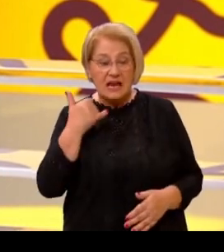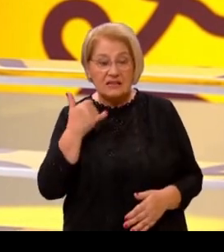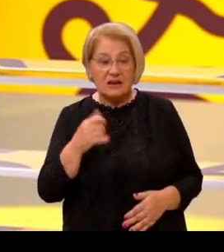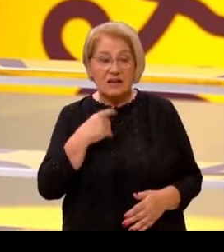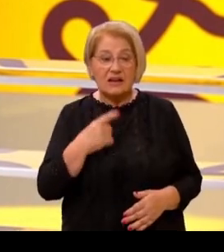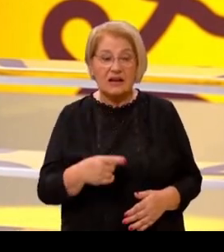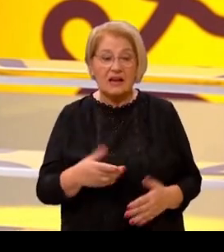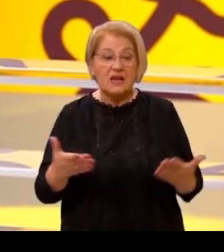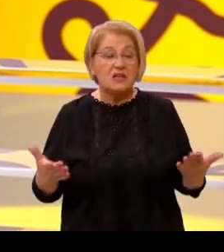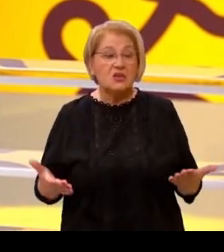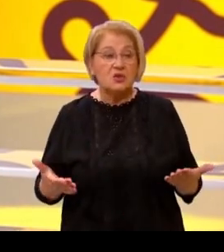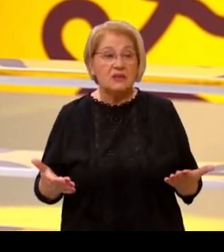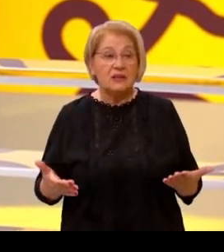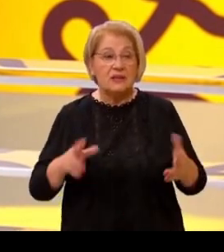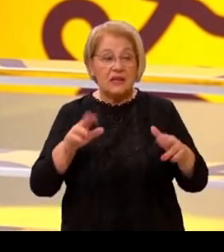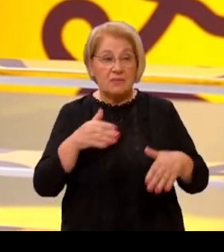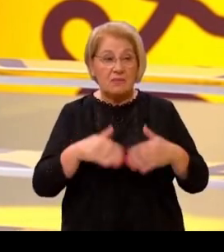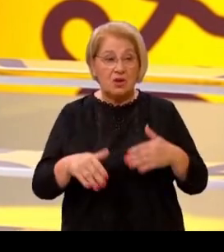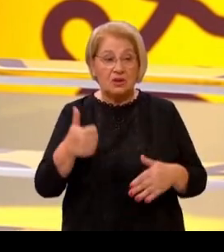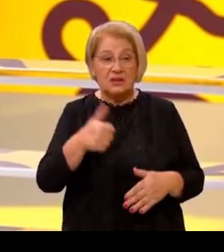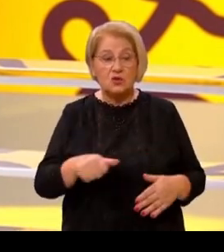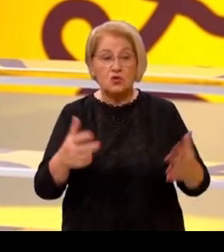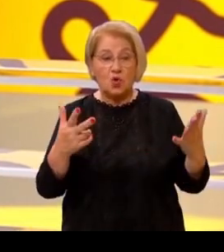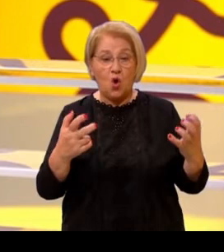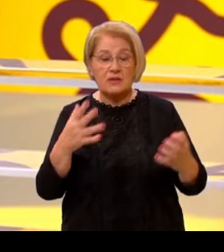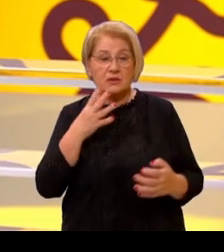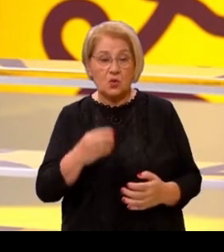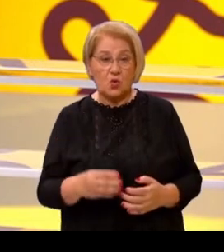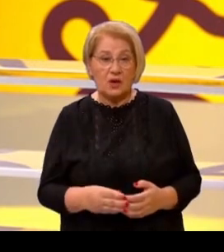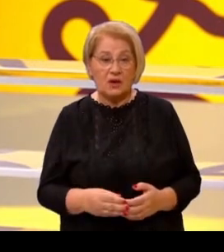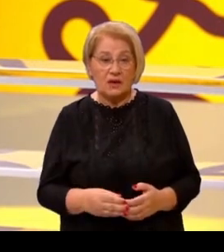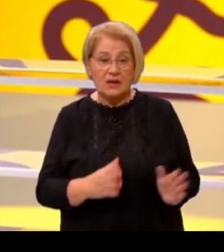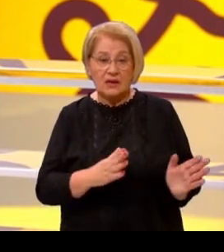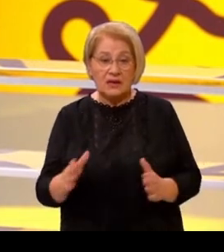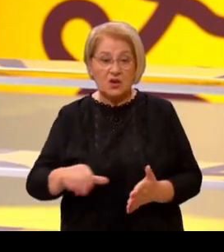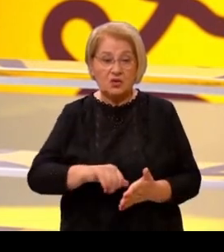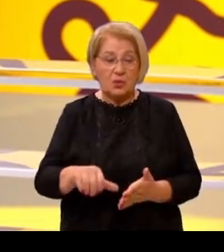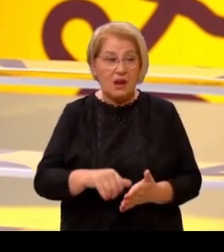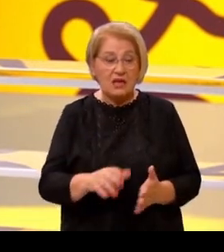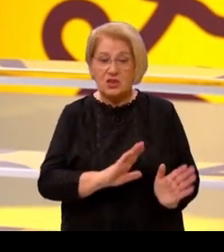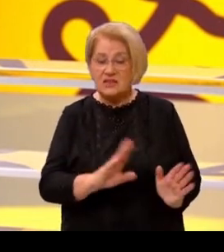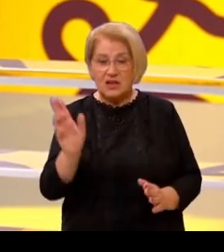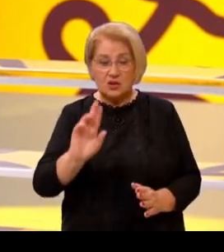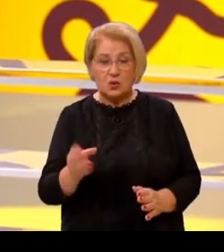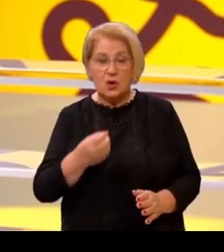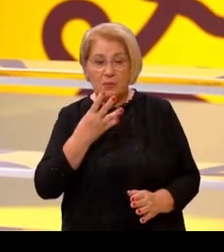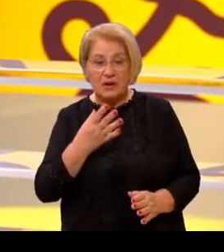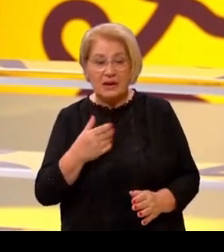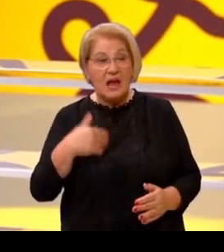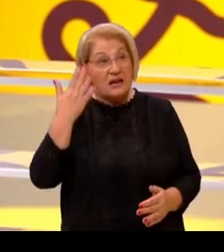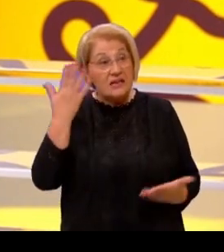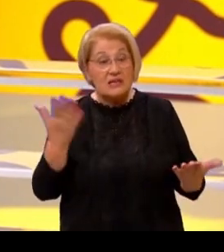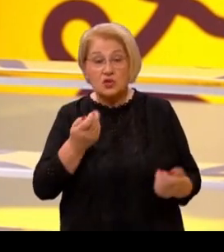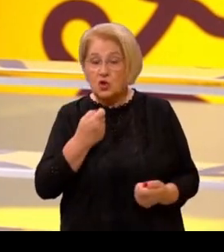rekla je, čujte, imam mirovinu 1800 kuna, redovito plaćam sve režije, nekad i ne znam što bih